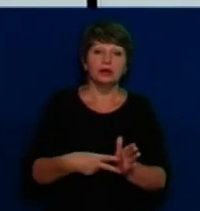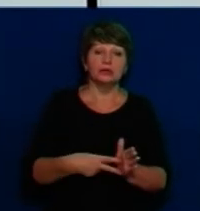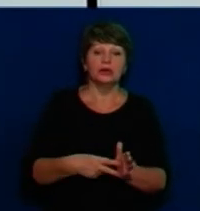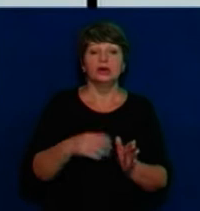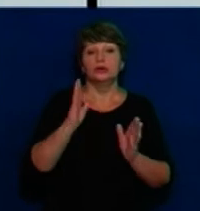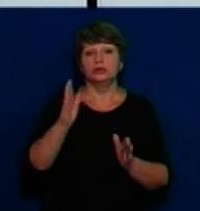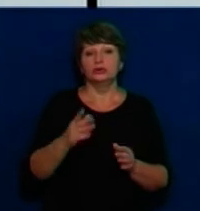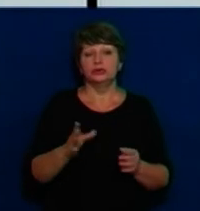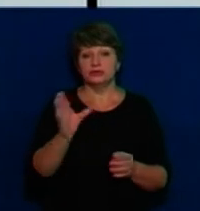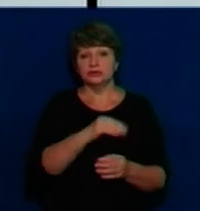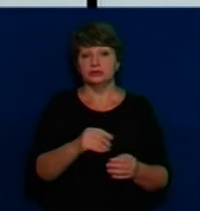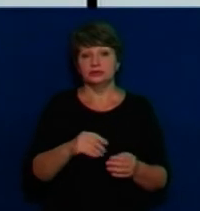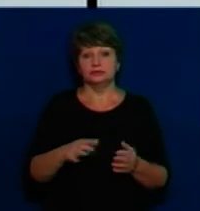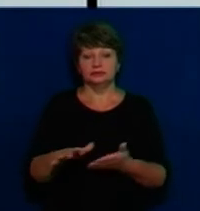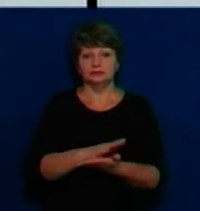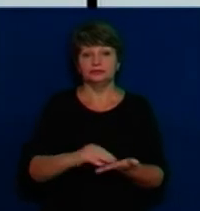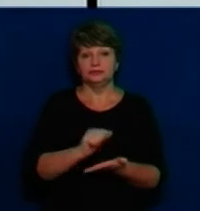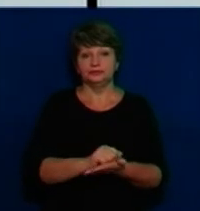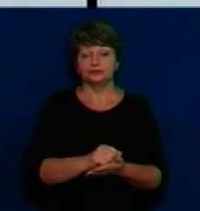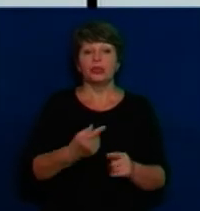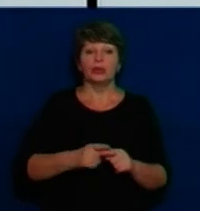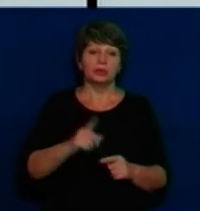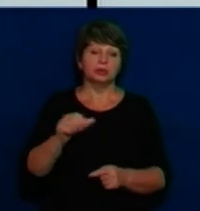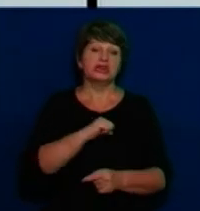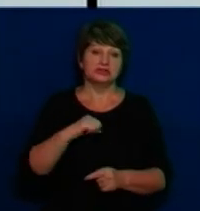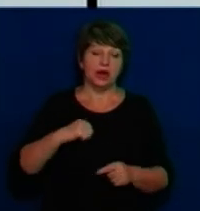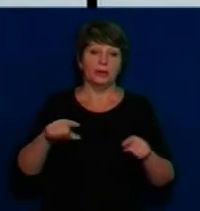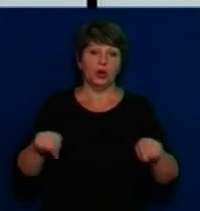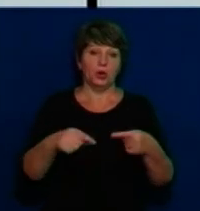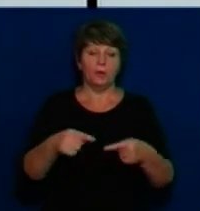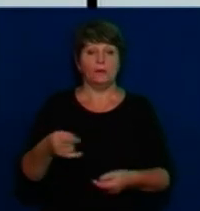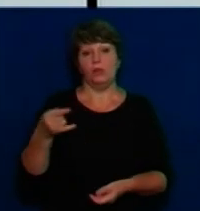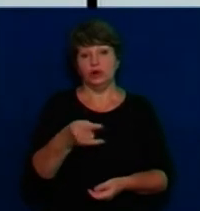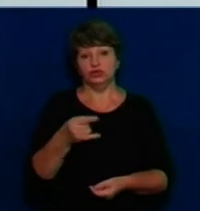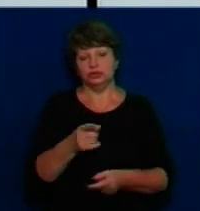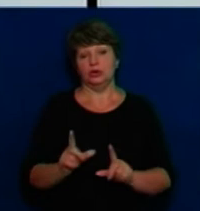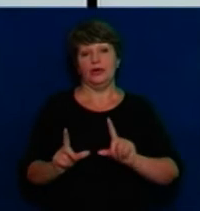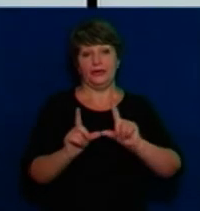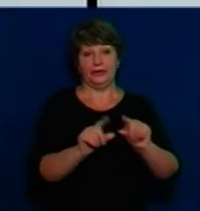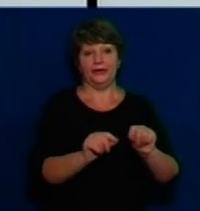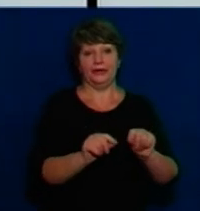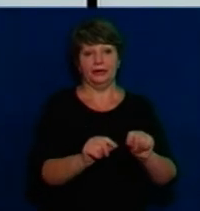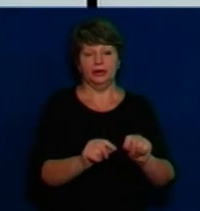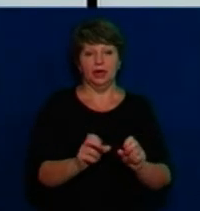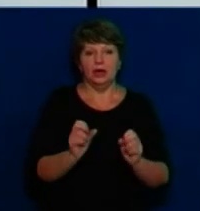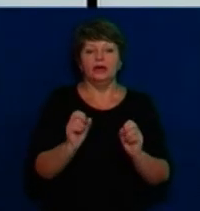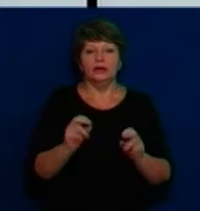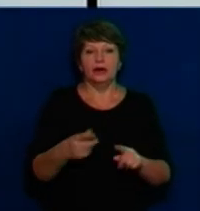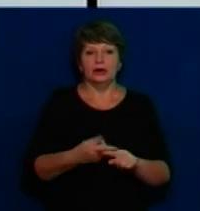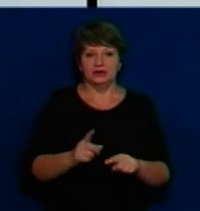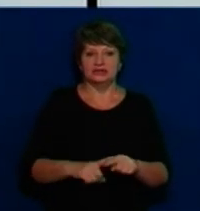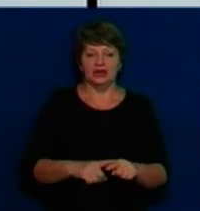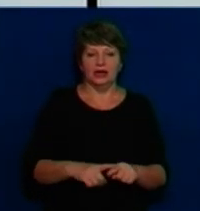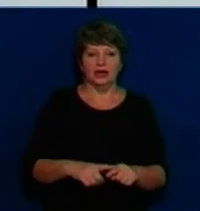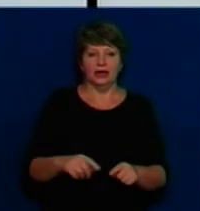куди хочуть. Тому вони і організовувалися, самі організовували машини, сідали в них і їхали. І, ну як це, голова не поїде зі